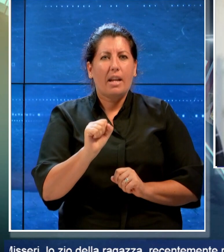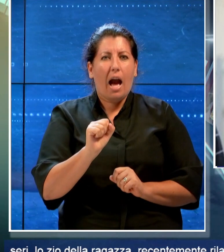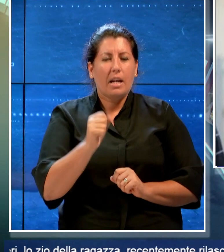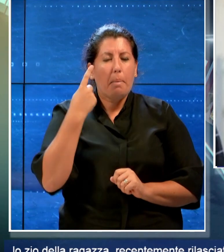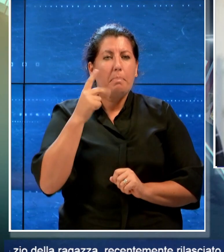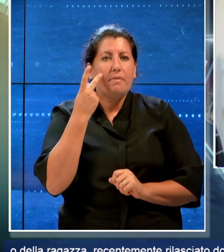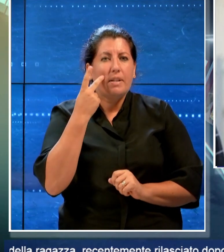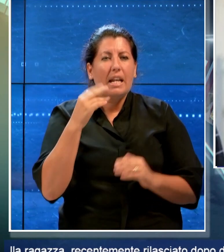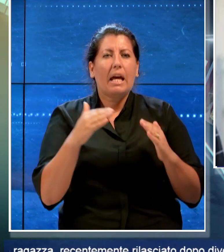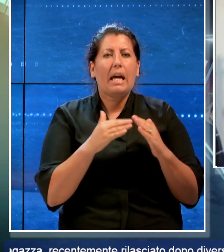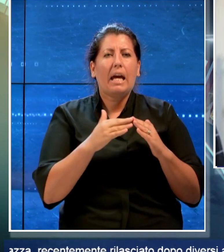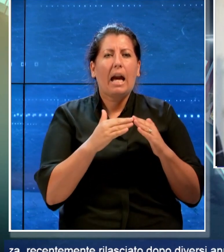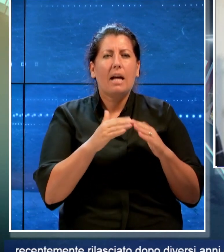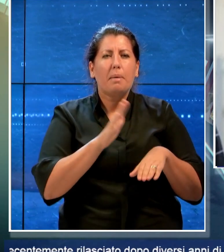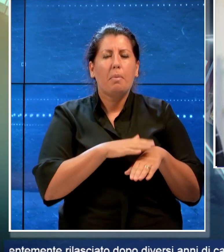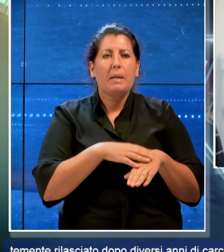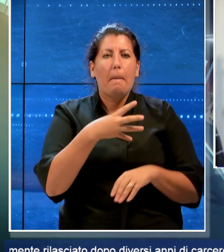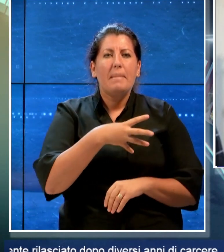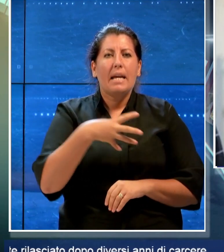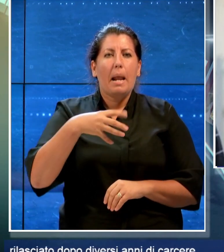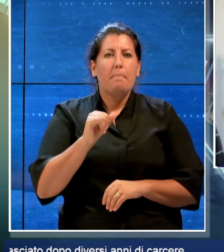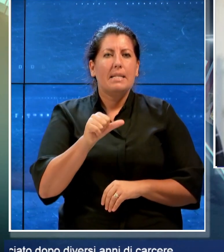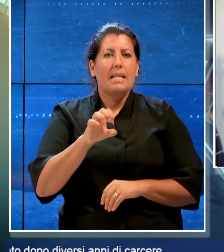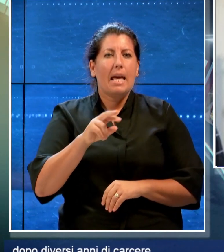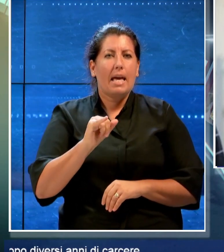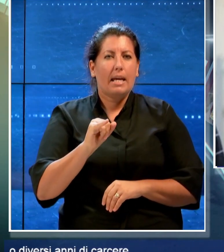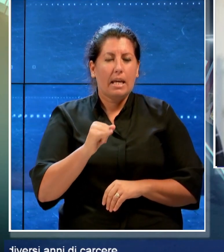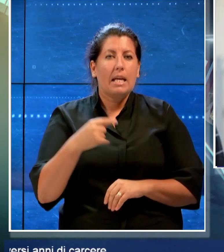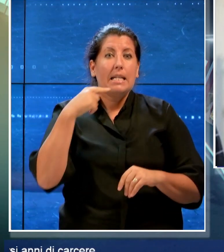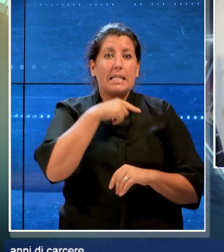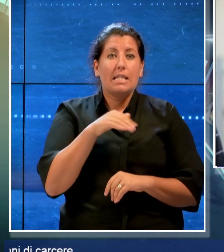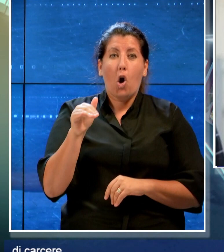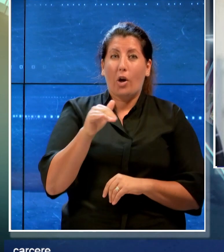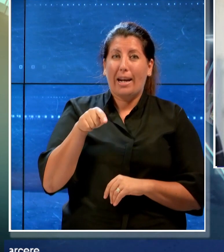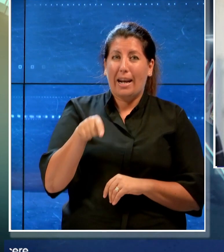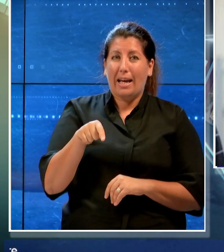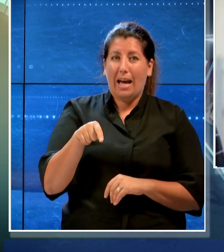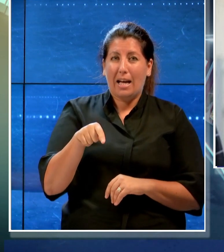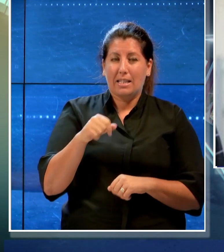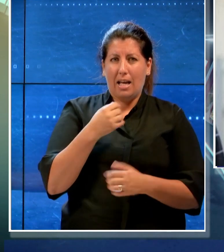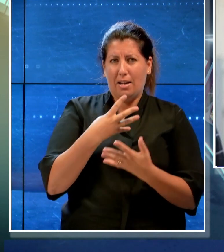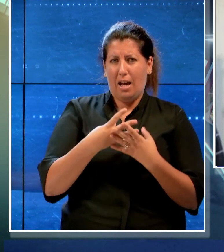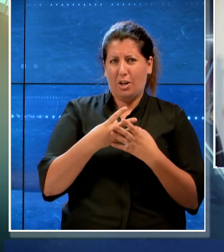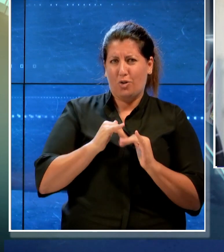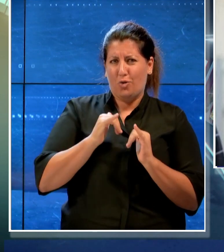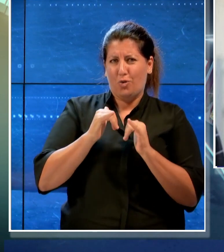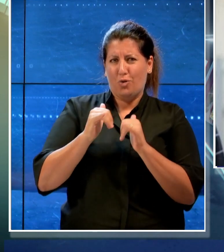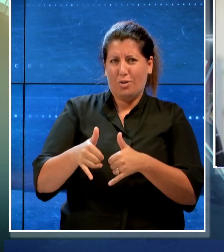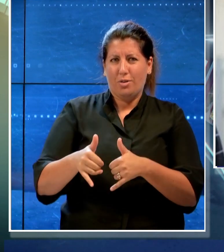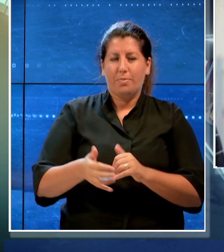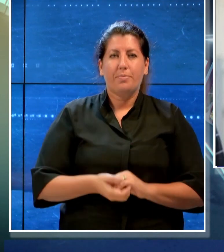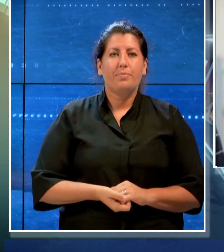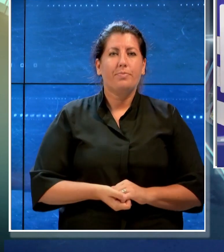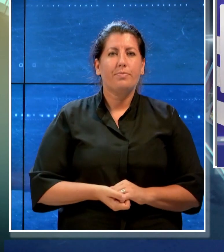casa di Michele Misseri lo zio della ragazza recentemente rilasciato dopo diversi anni di